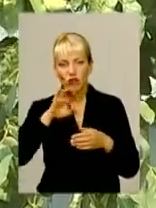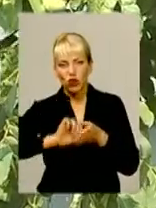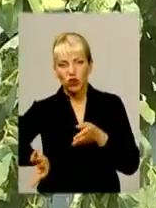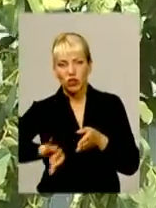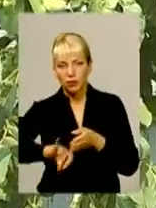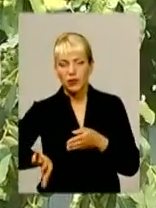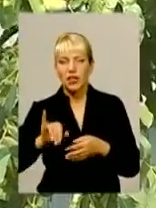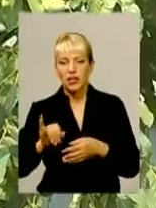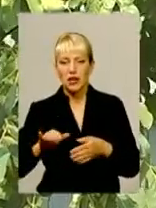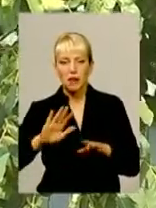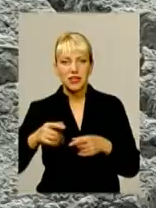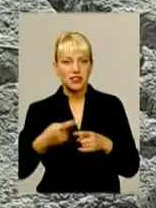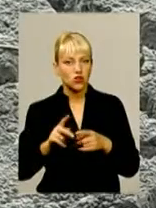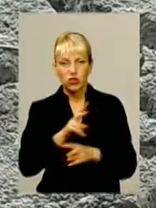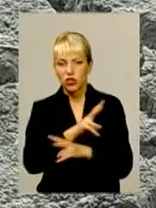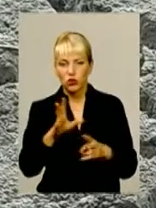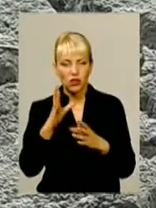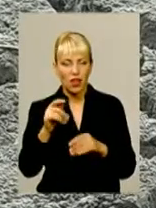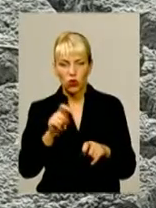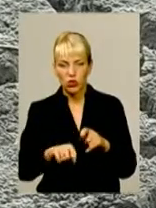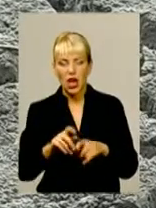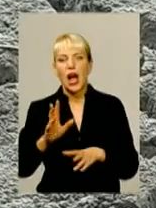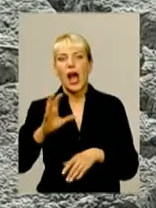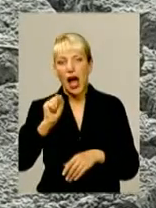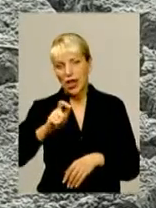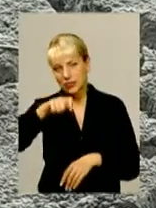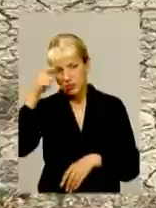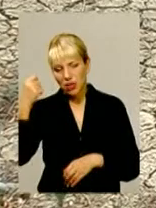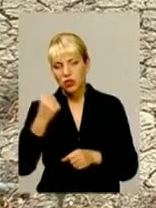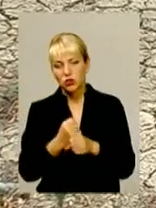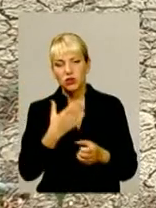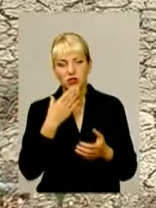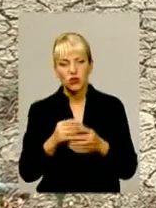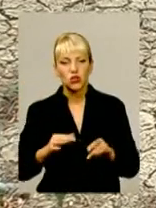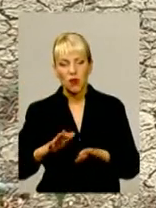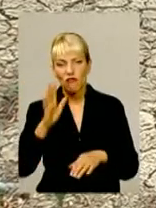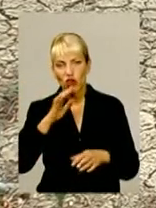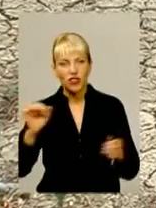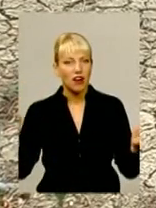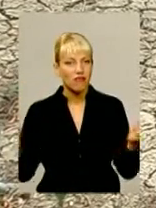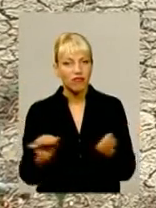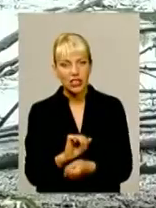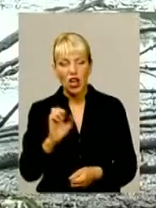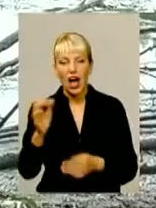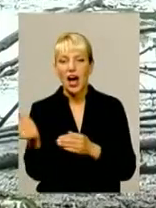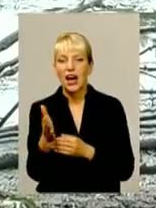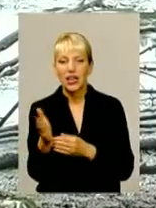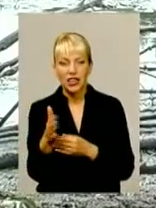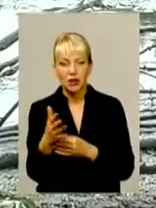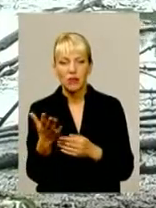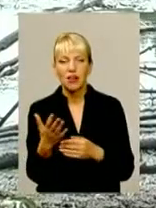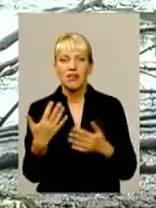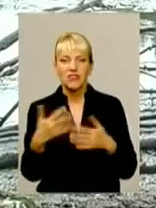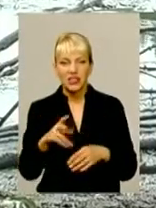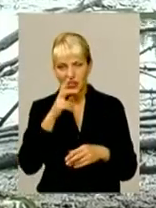яку після того вже ніхто не контролював. А далі спека зробила свою справу. Вода майже вся висохла, а риба, яка скупчилася біля греблі,